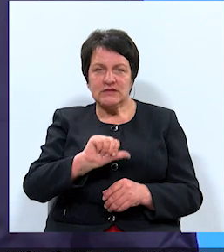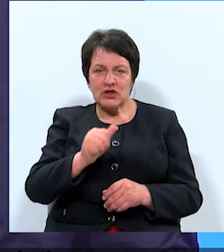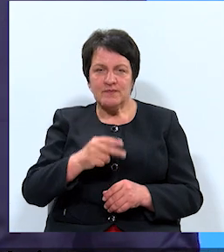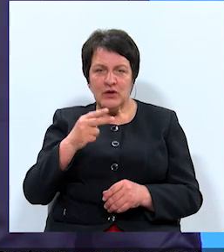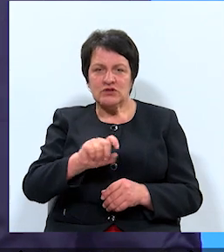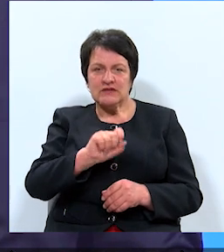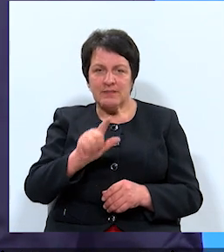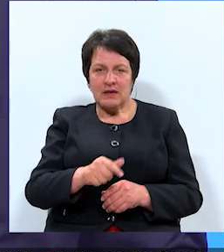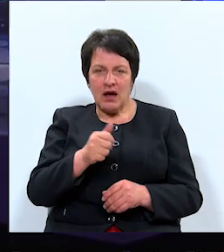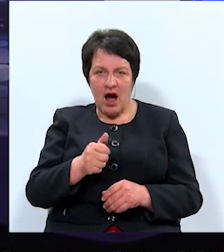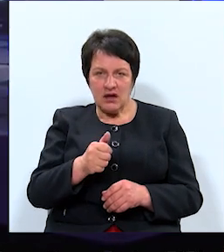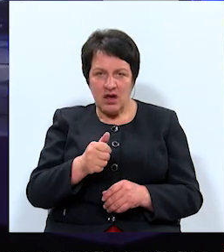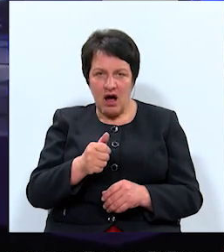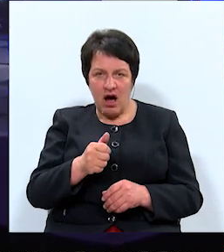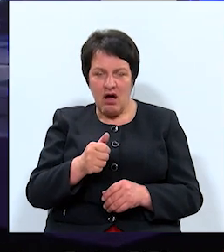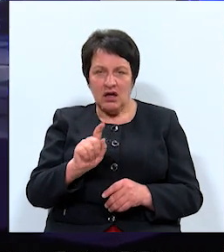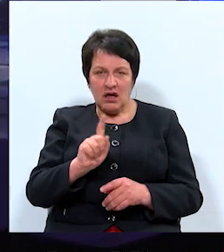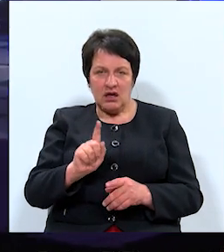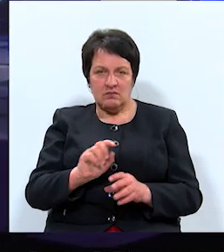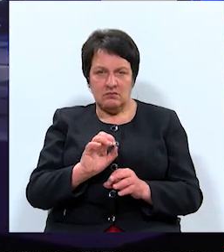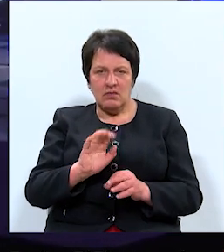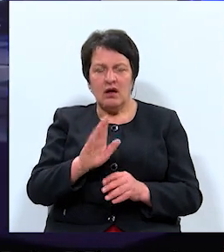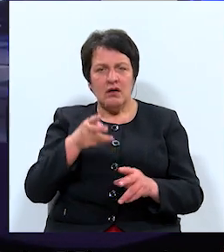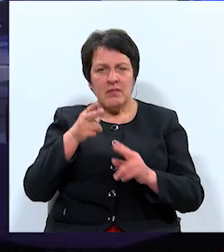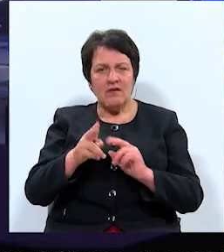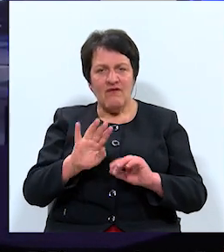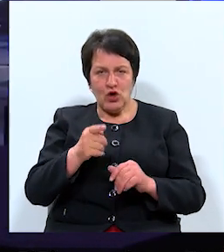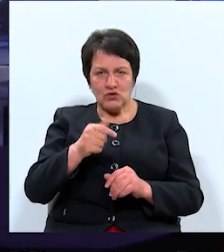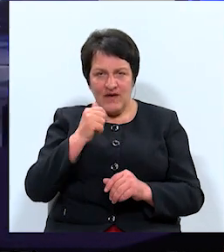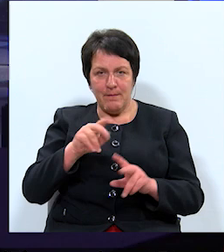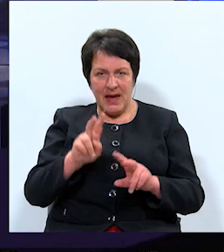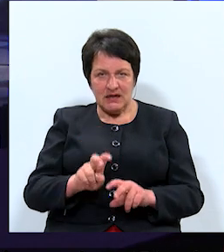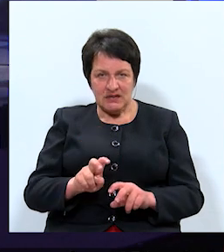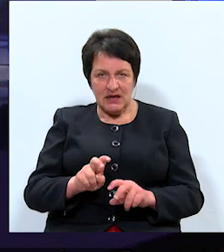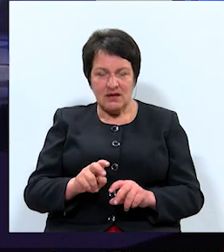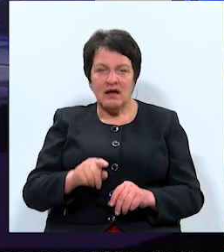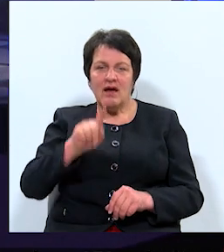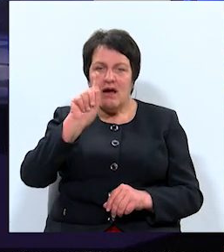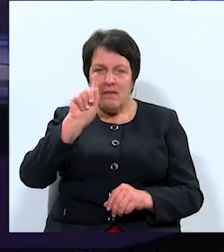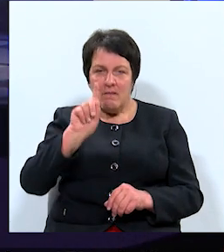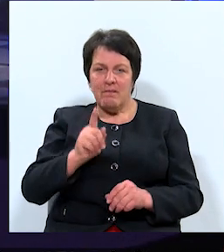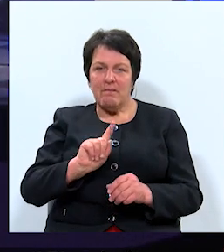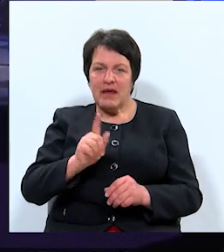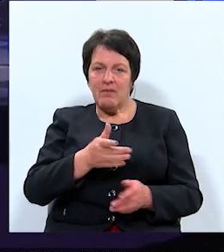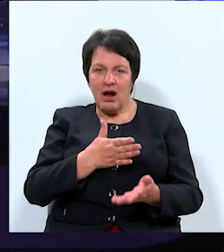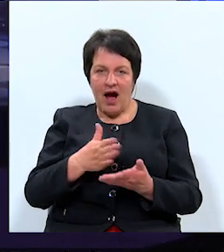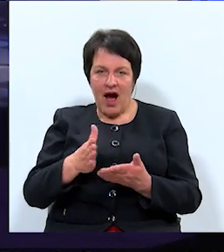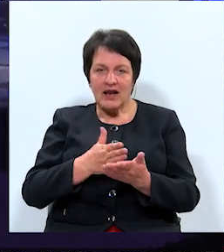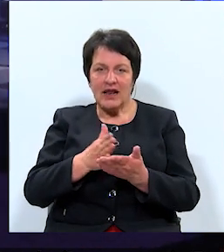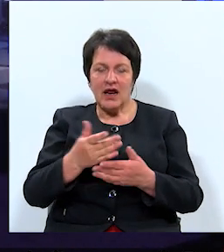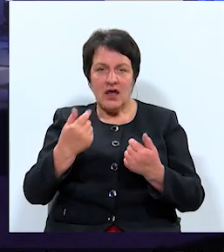2017. gadā ir Tad būs šī līnija, vai jūs vēl pētīsiet? Pirmkārt, līnija jau ir